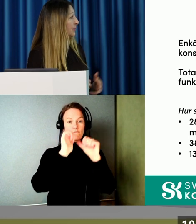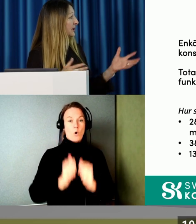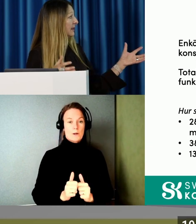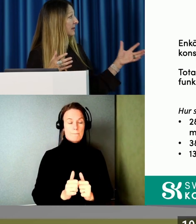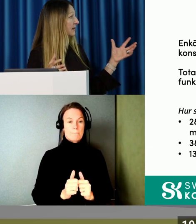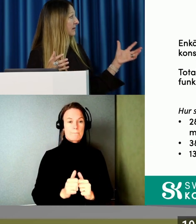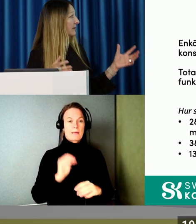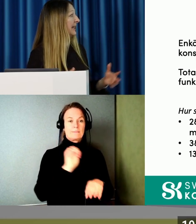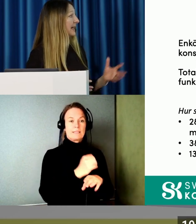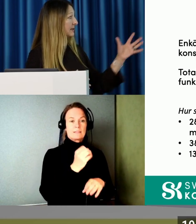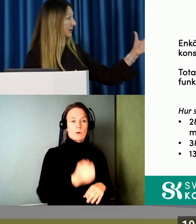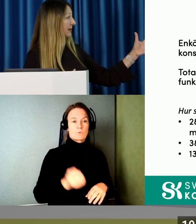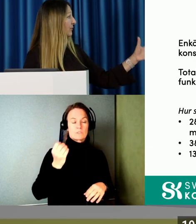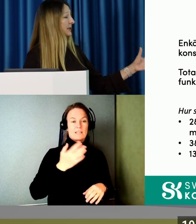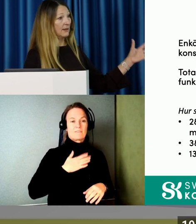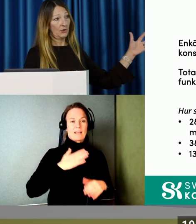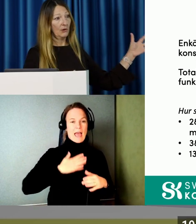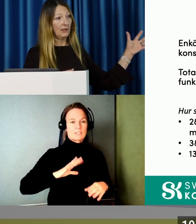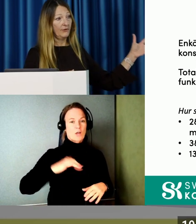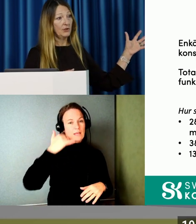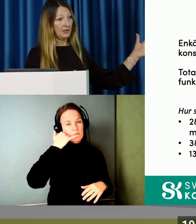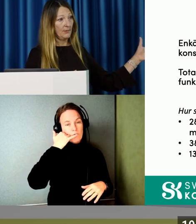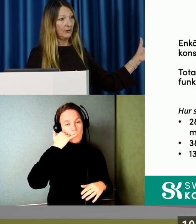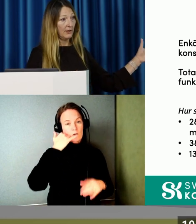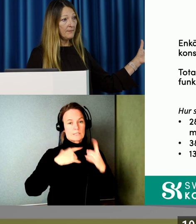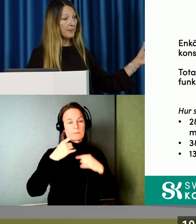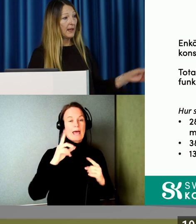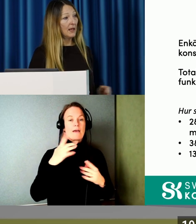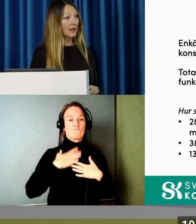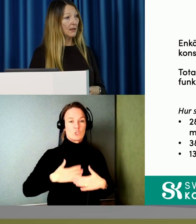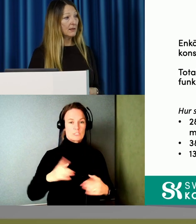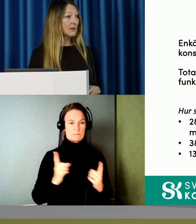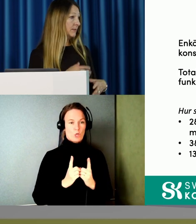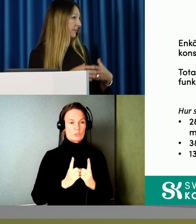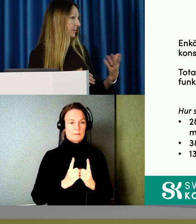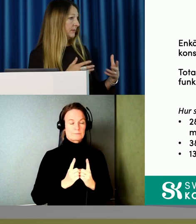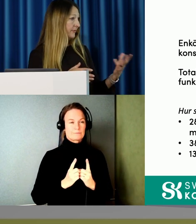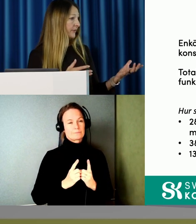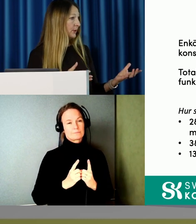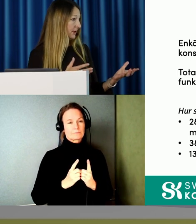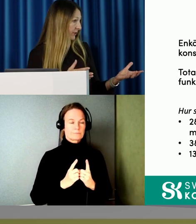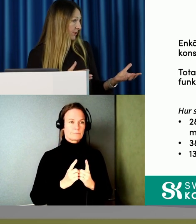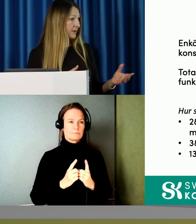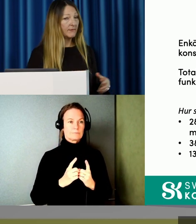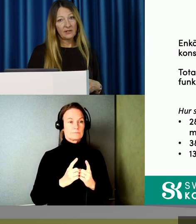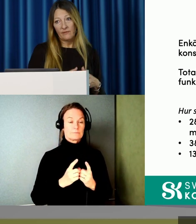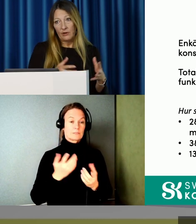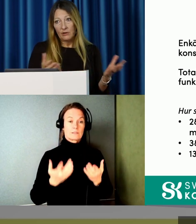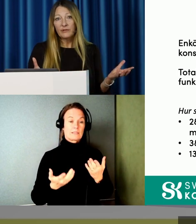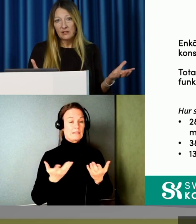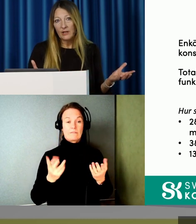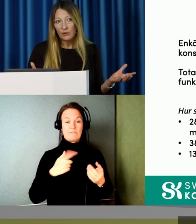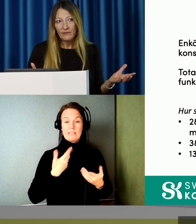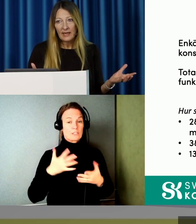19 procent vill helst ha telefonsamtal eller fysiskt möte. Inte så förvånande för oss. Vi